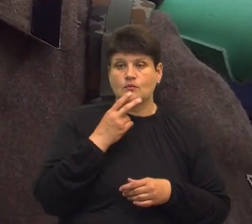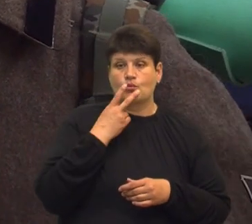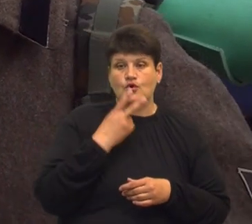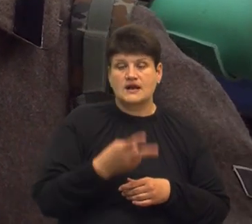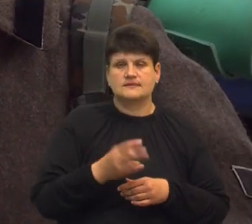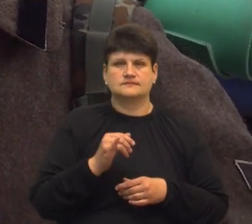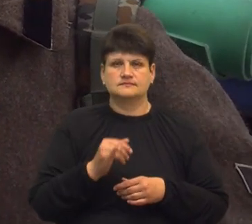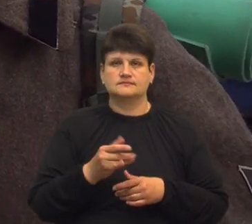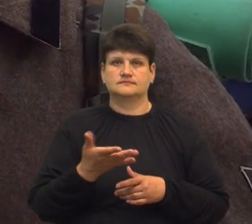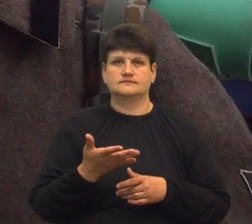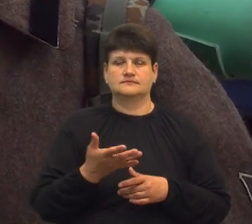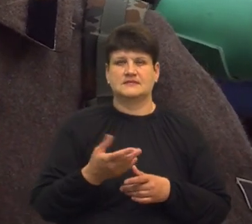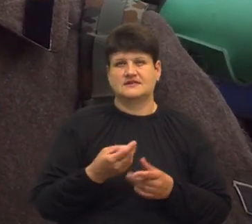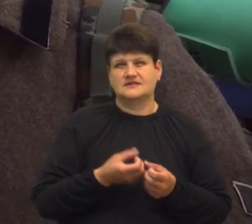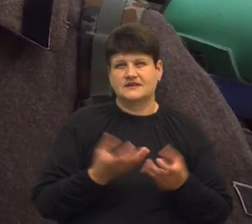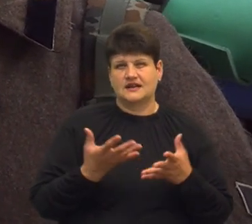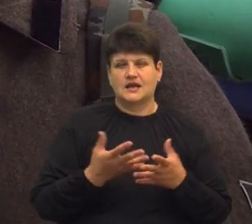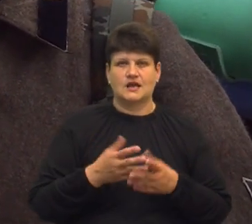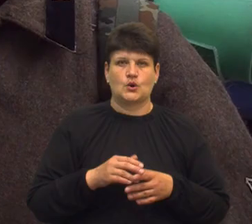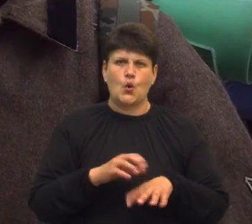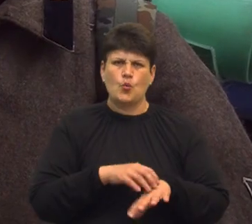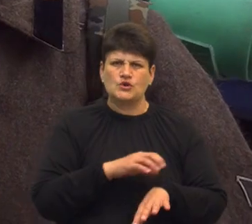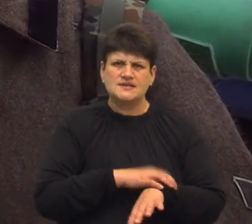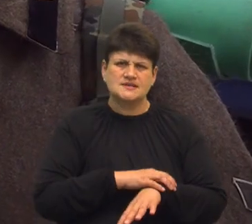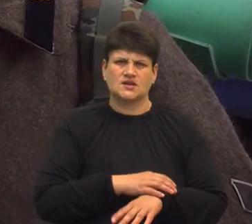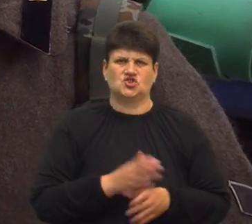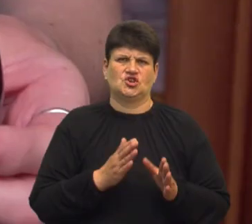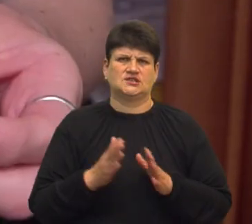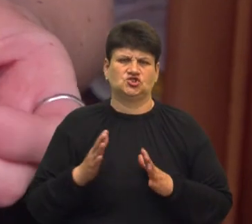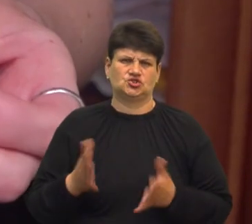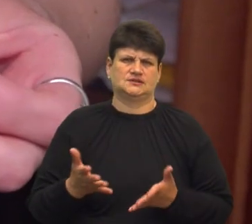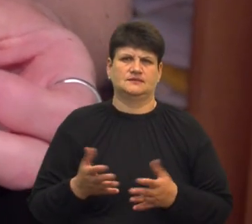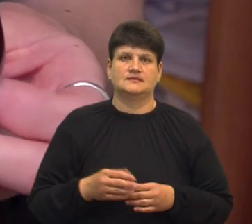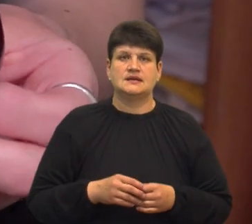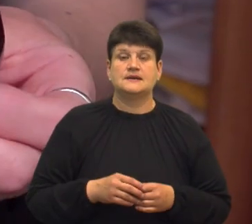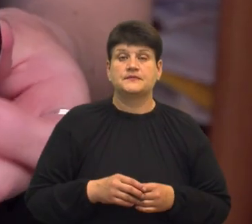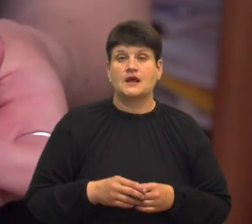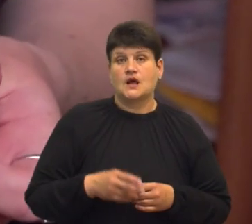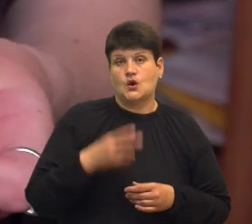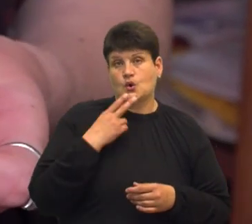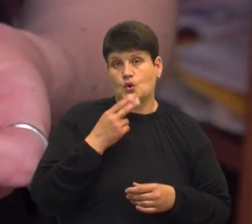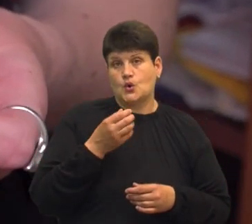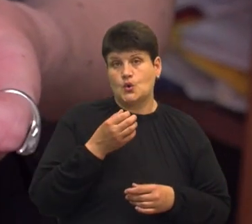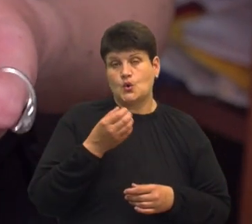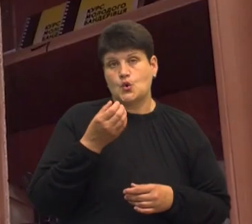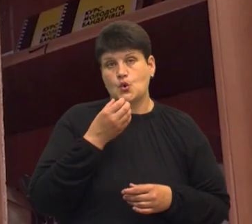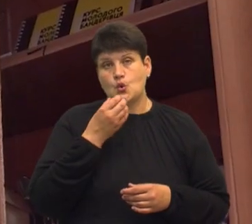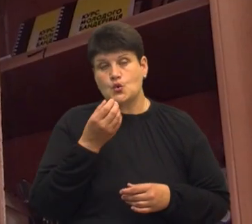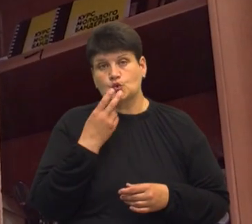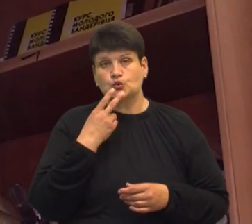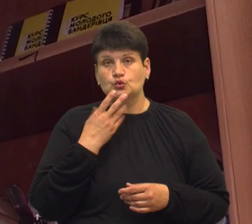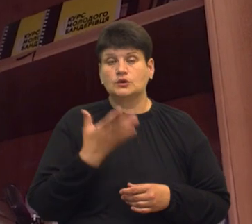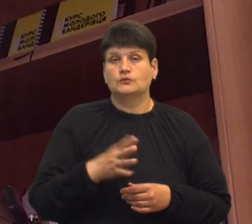світлі і комуністичний режим, і пережитки радянської системи. Люльку, з якої Василь грав у вертепі, зберігають